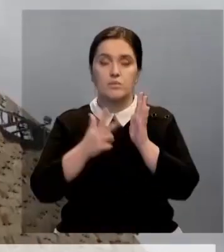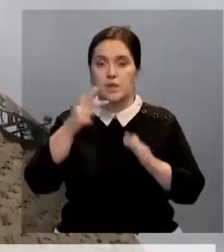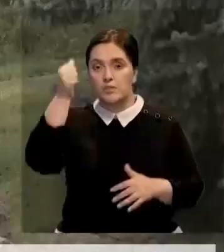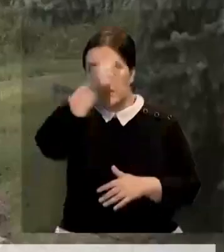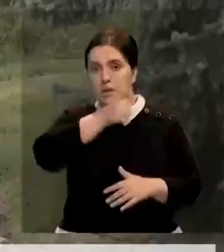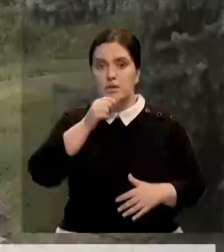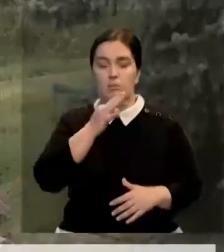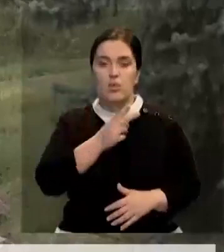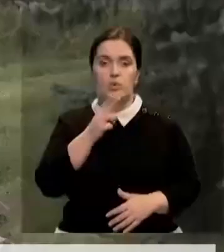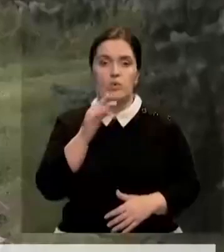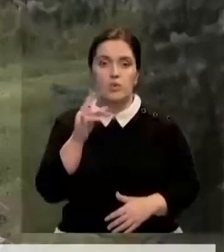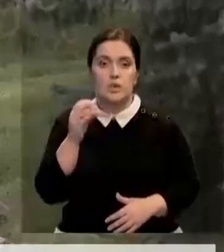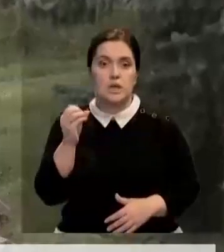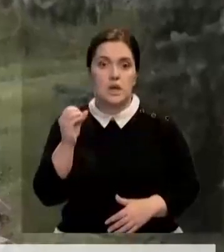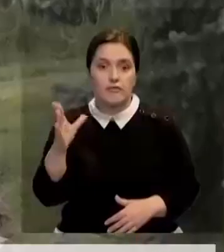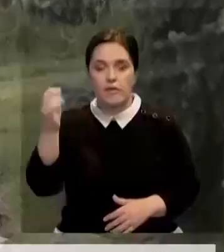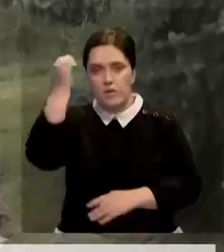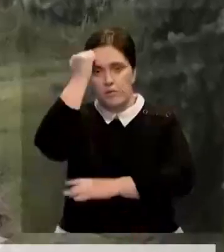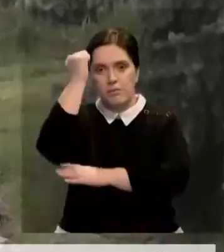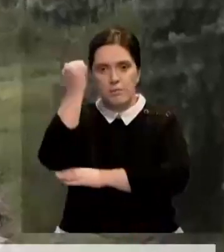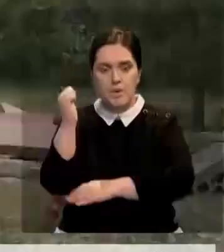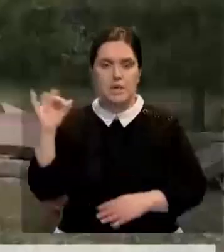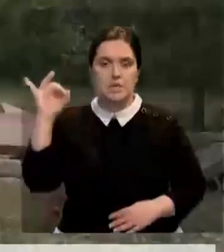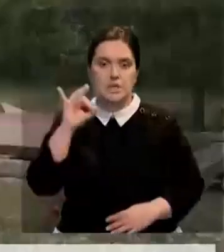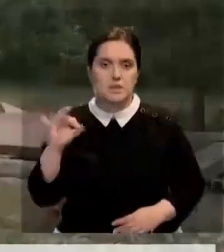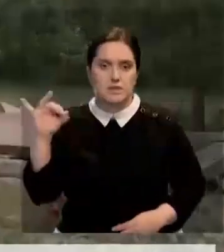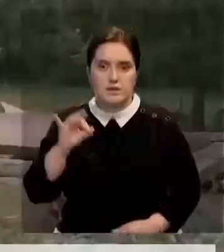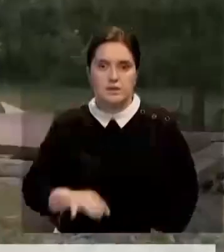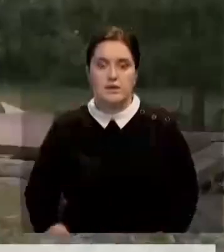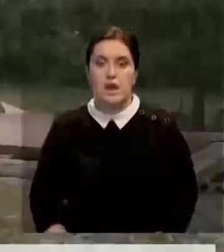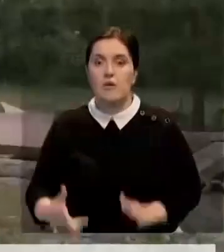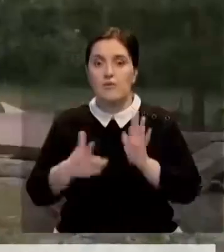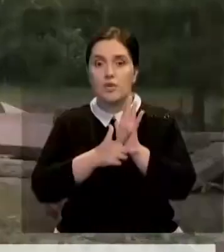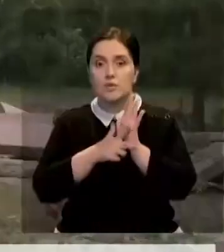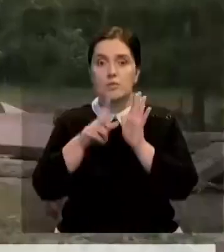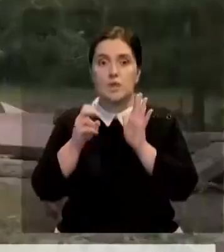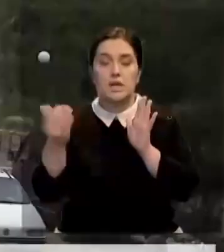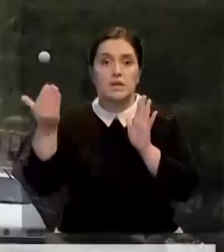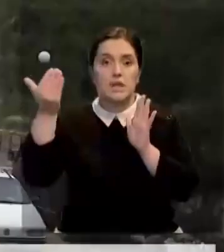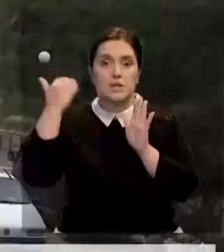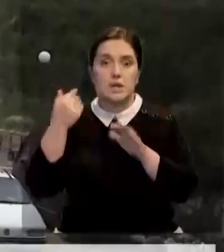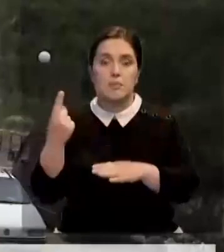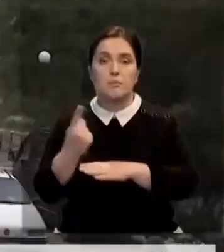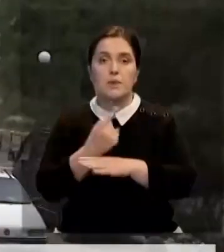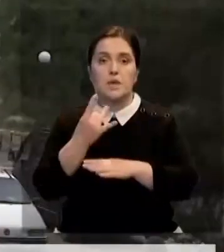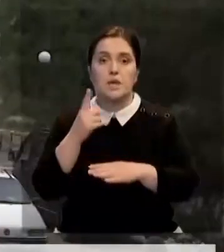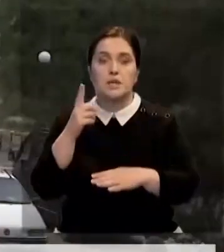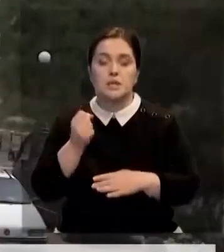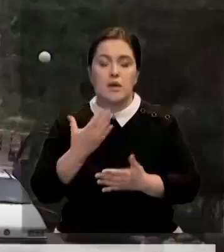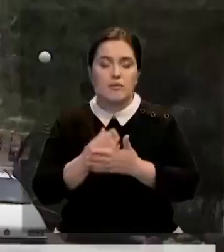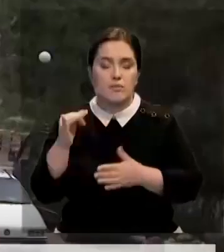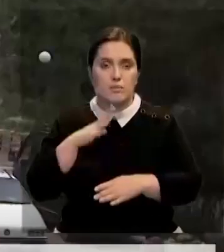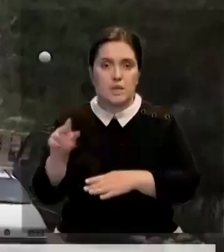инициативе Динмухамеда Кунаева, относится к памятникам архитектуры городского значения. 8 лет назад здание впервые за свою 30-летнюю историю было